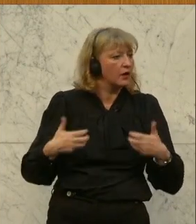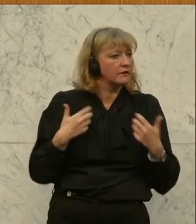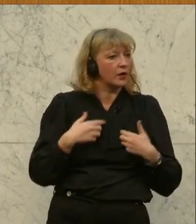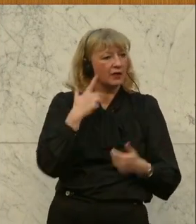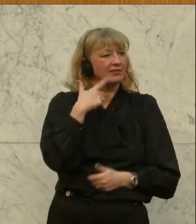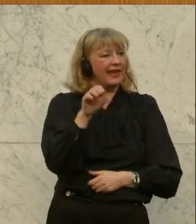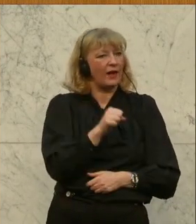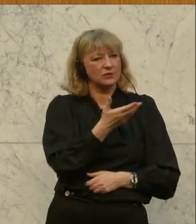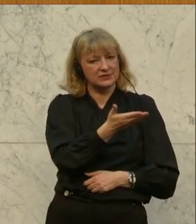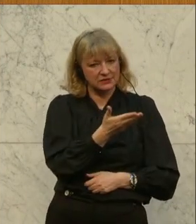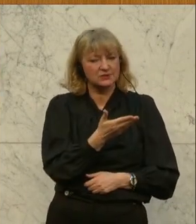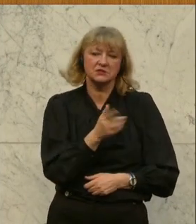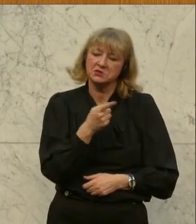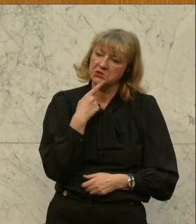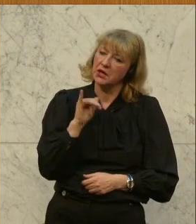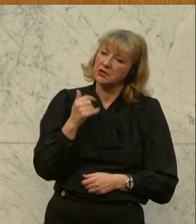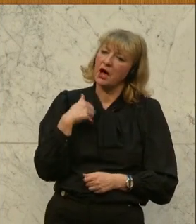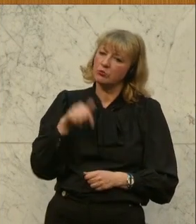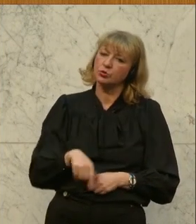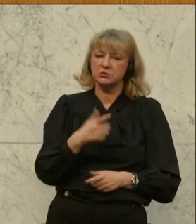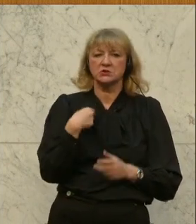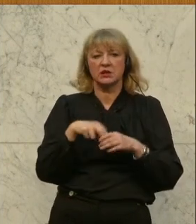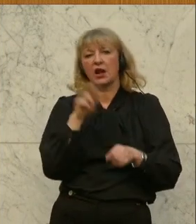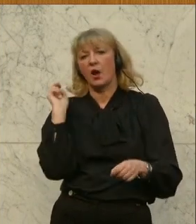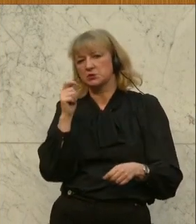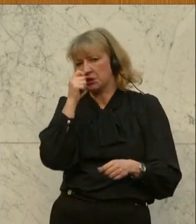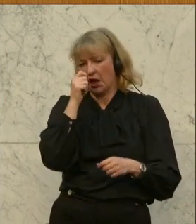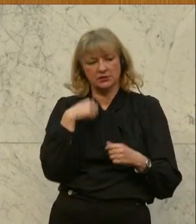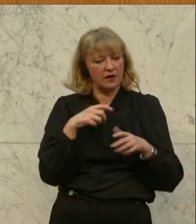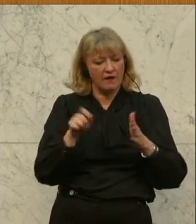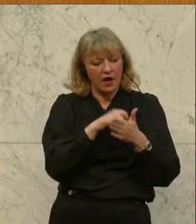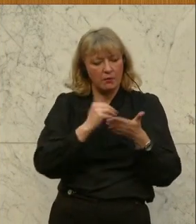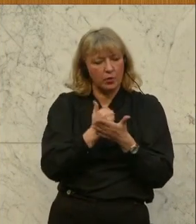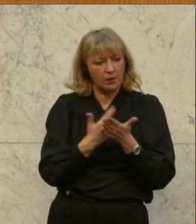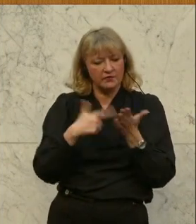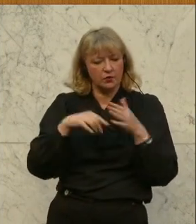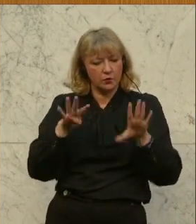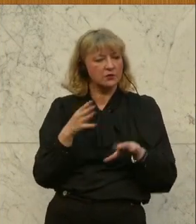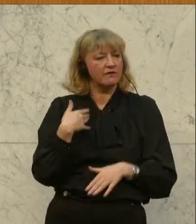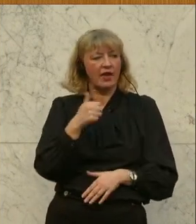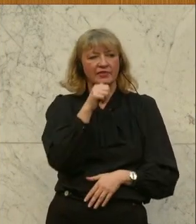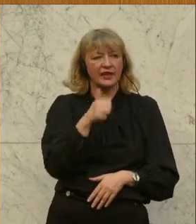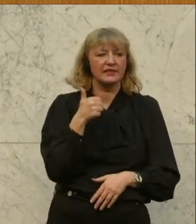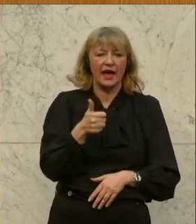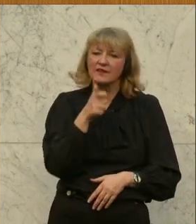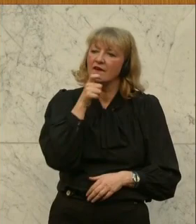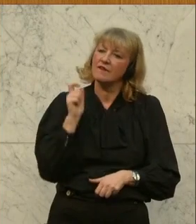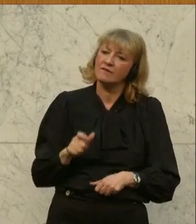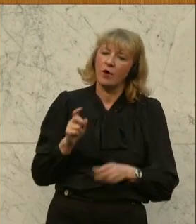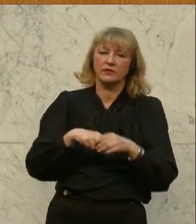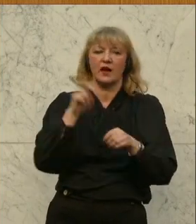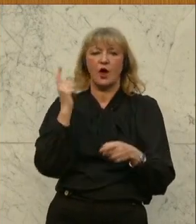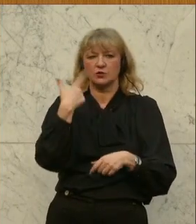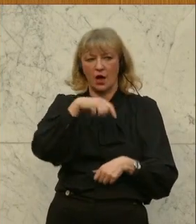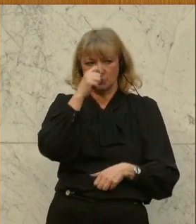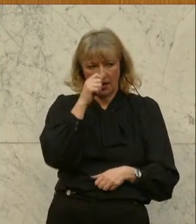der NEOS nun sagen, ja, wir müssen raus aus Gas. Ich habe mir euer Wahlprogramm 2019 angeschaut, da war noch kein einziges Wort von raus aus